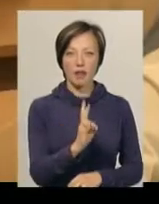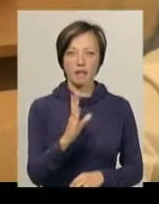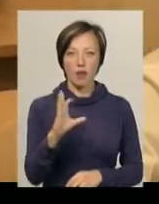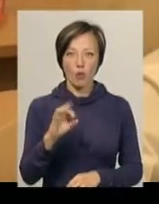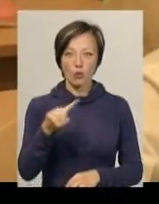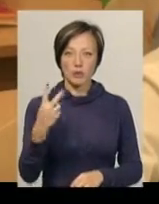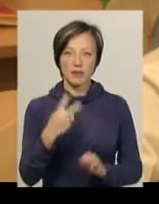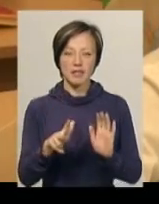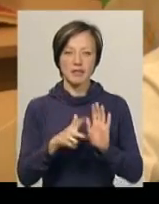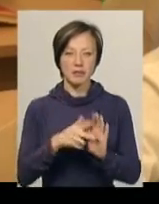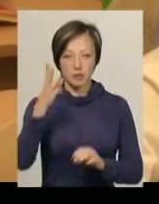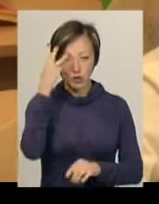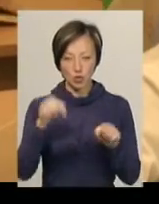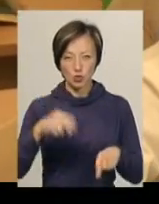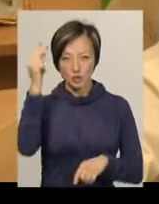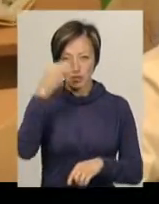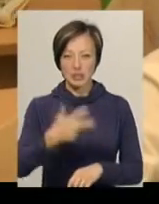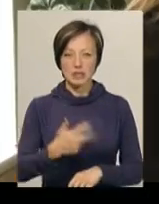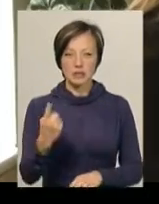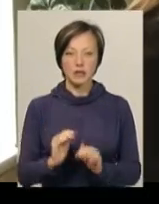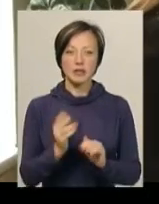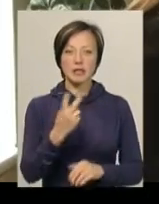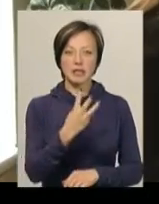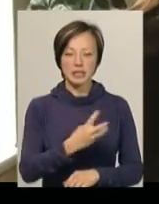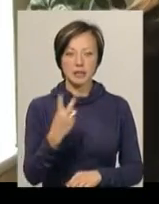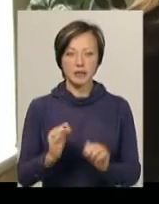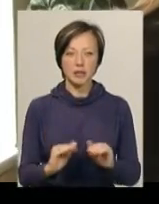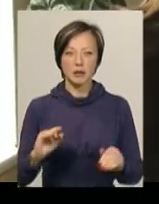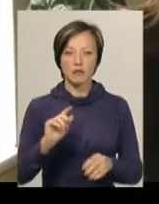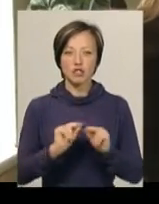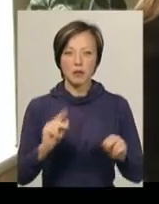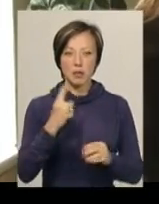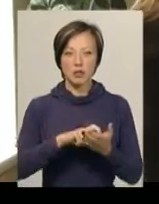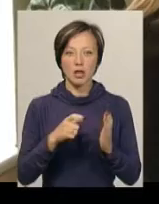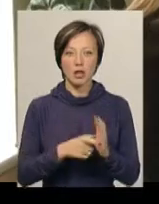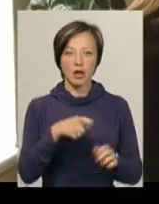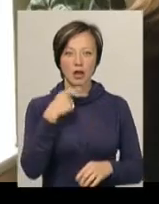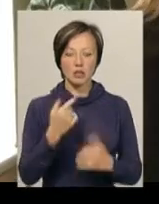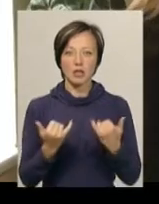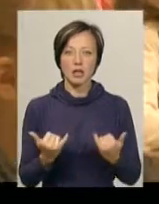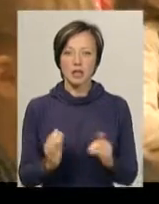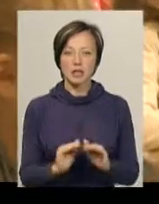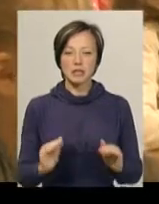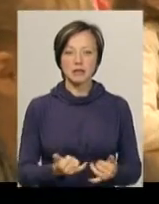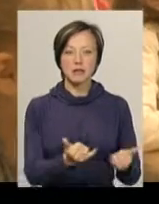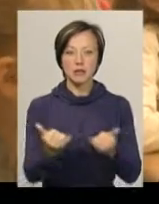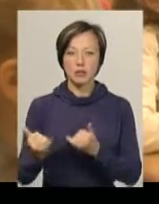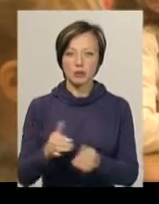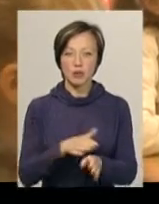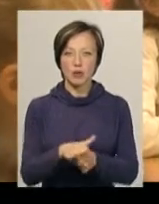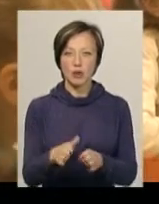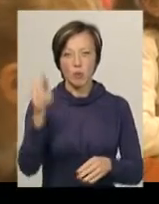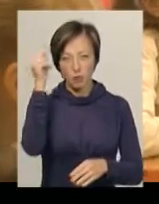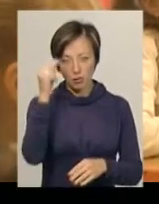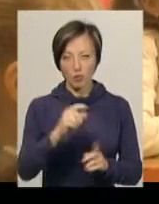28 обласного центру. Тут навчається 32 учні. Вчителька цього першого класу Наталія Іжак каже, наразі і учні забезпечені повністю